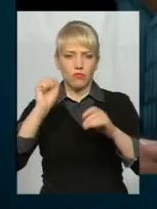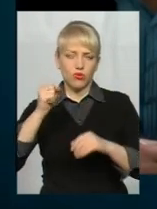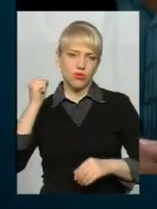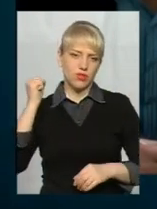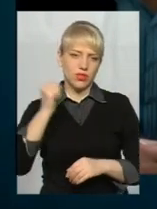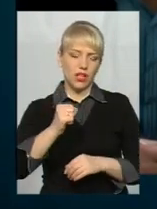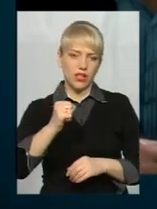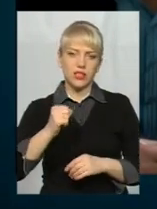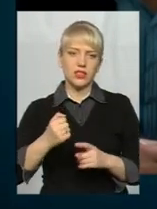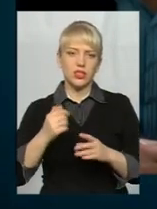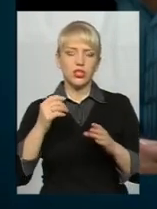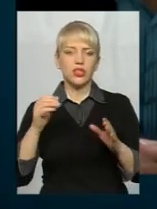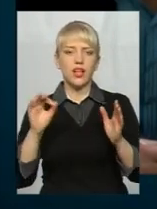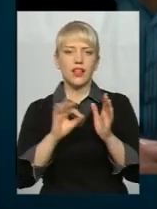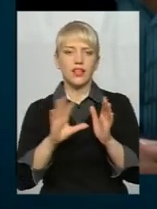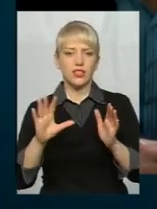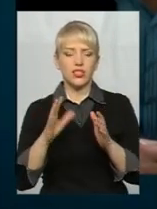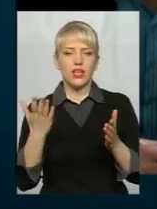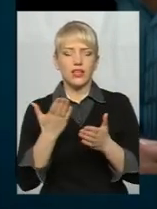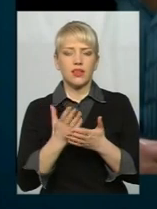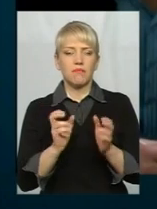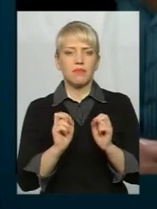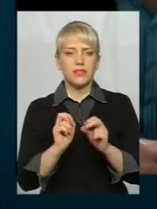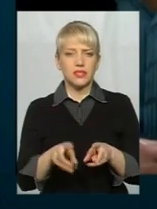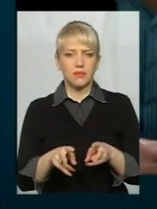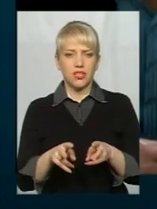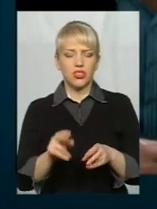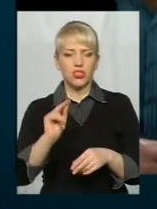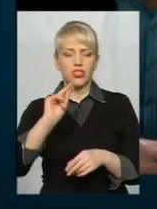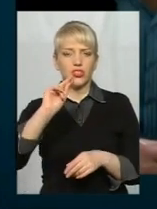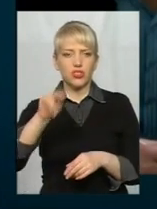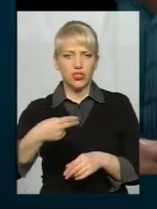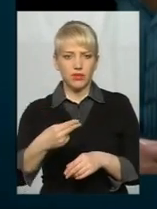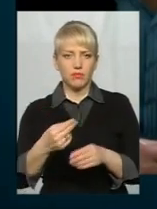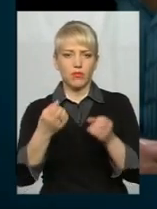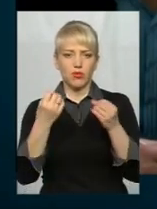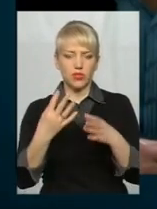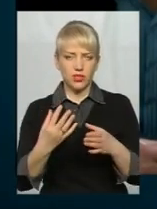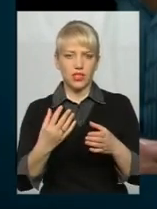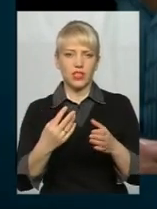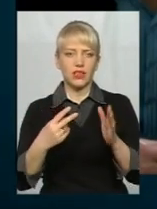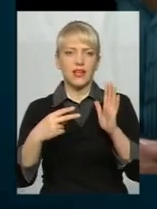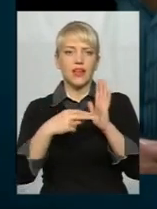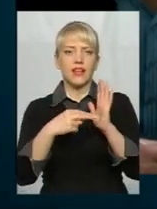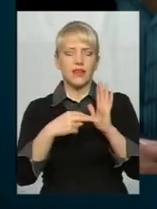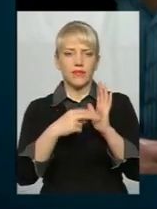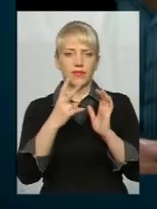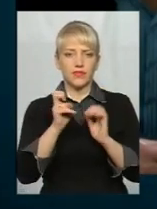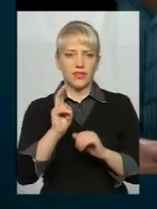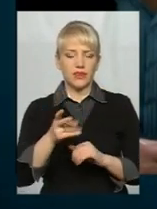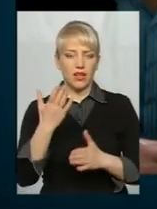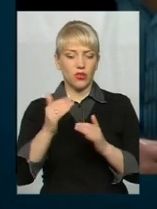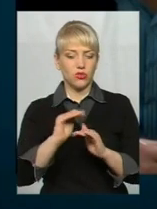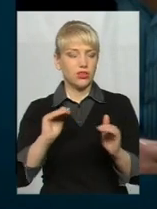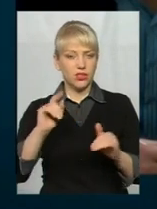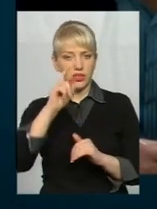струм, який набагато небезпечніший, ніж струм звичайної побутової розетки. Якщо діти не розуміють, то